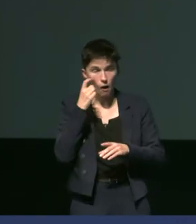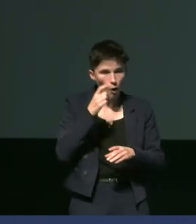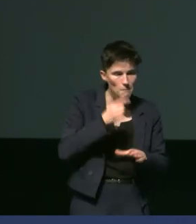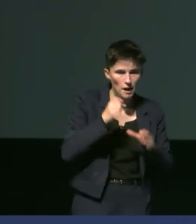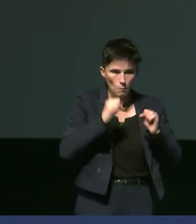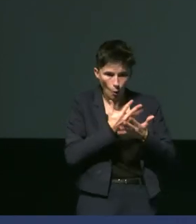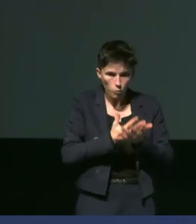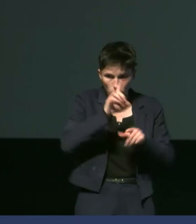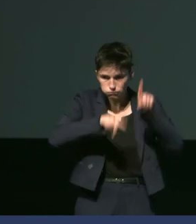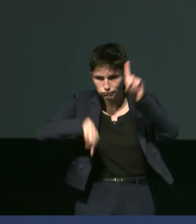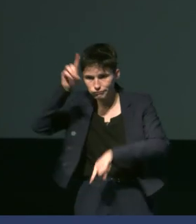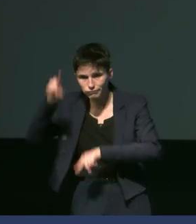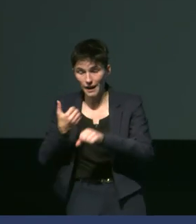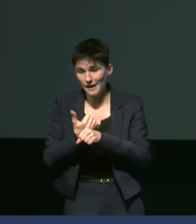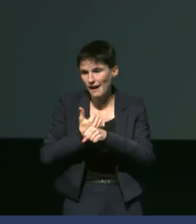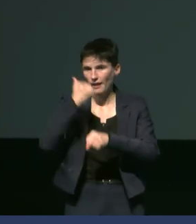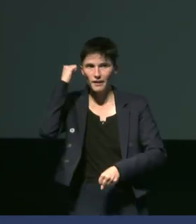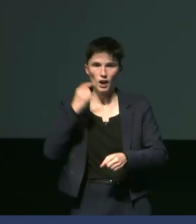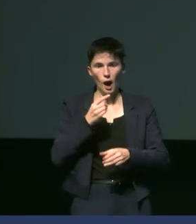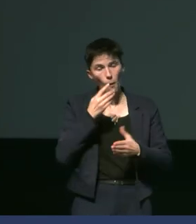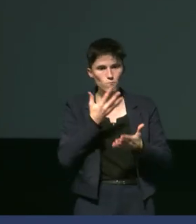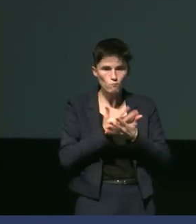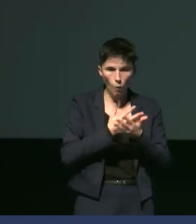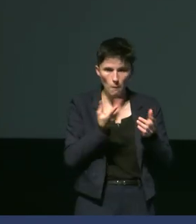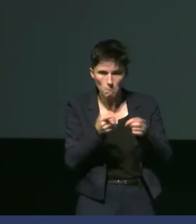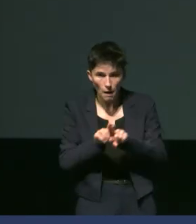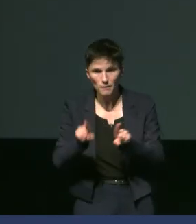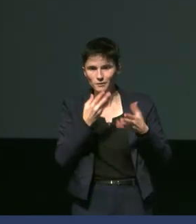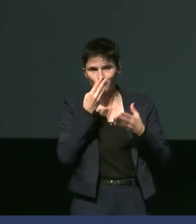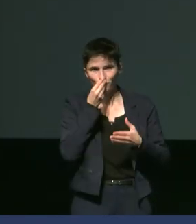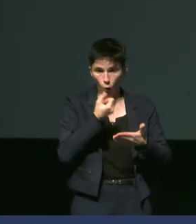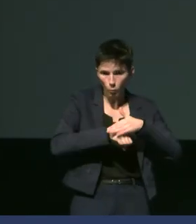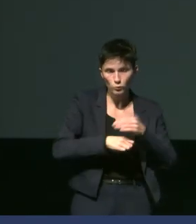une très bonne année et on a eu un très bon succès reproducteur au niveau des manchots empereurs.